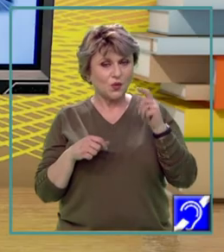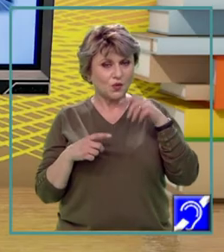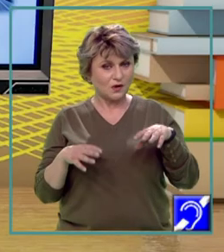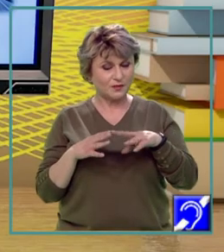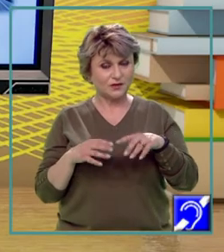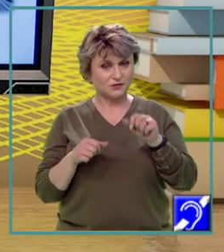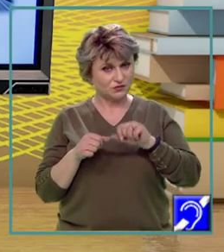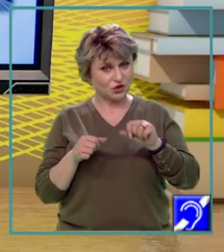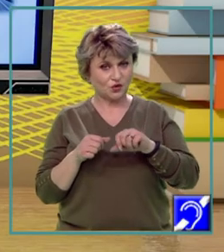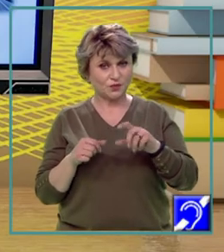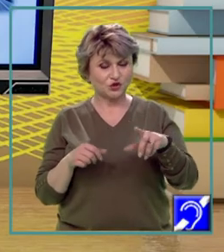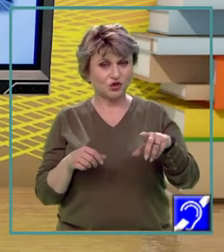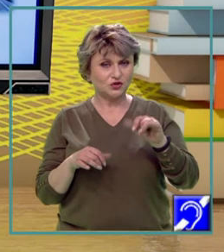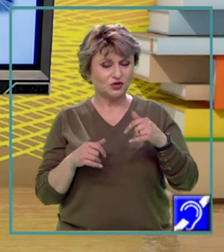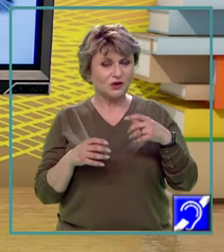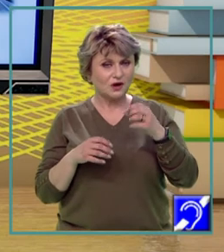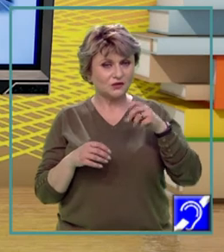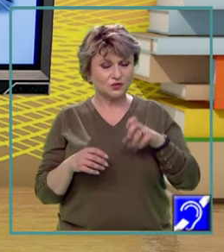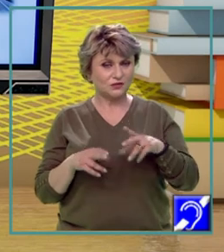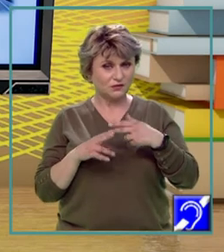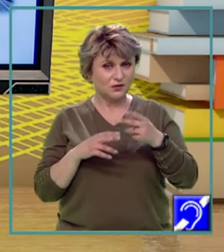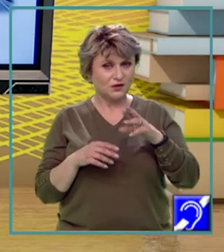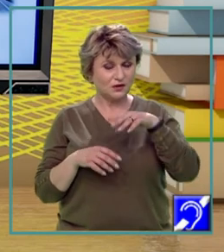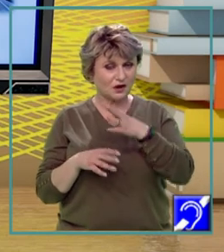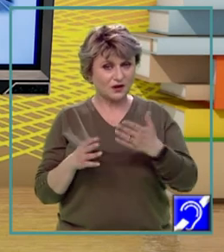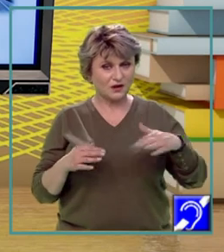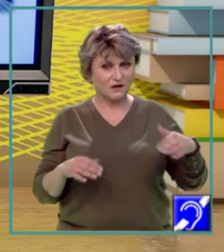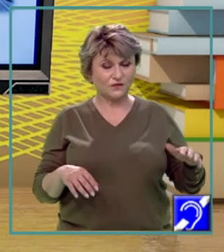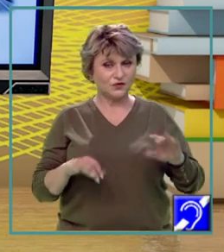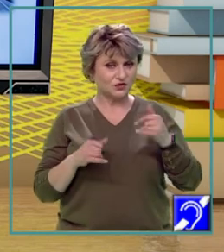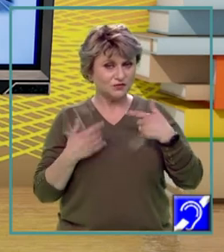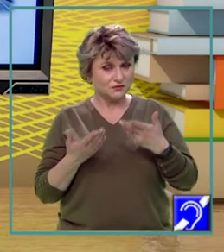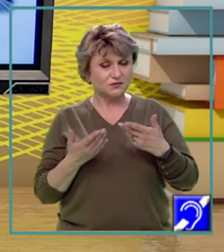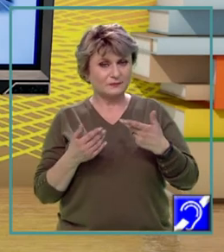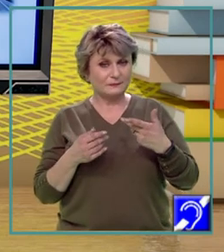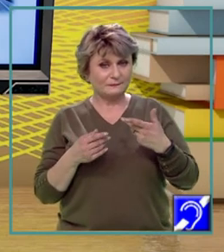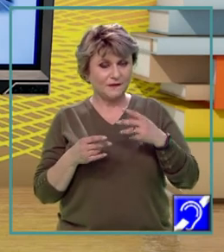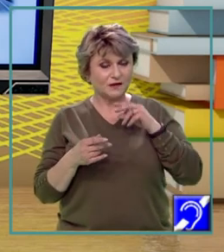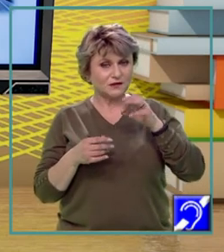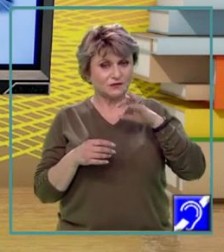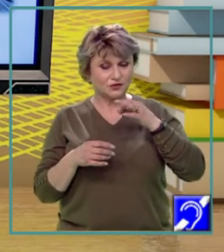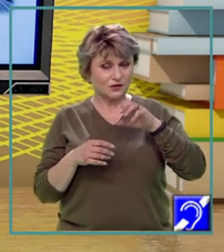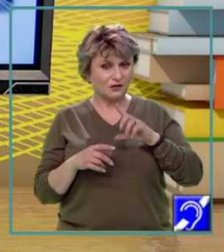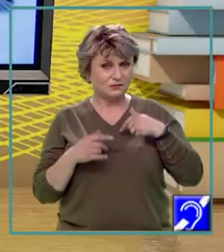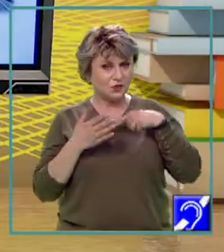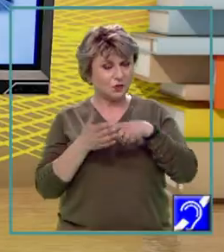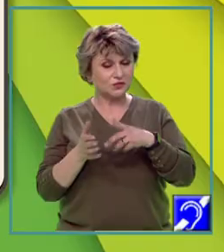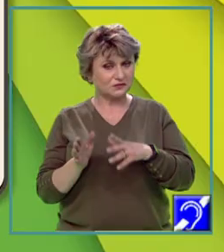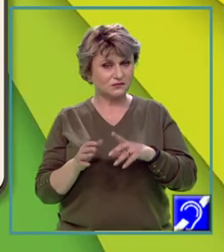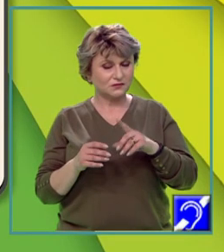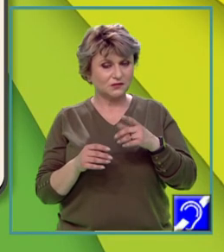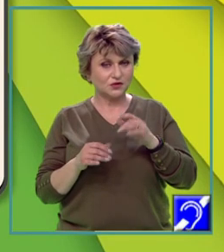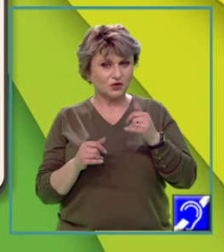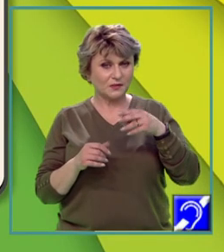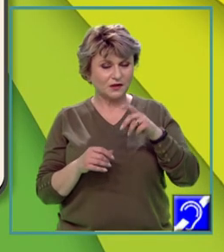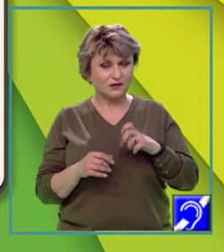Între elementele cadrului natural, relieful a permis sau a limitat dezvoltarea territorială orientând direcția ei. Mediile